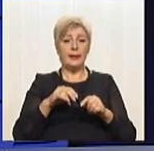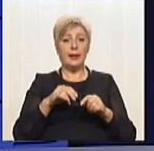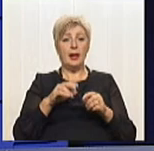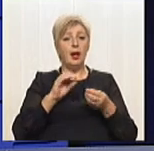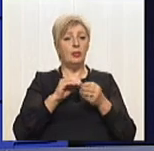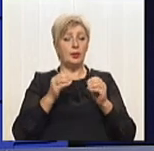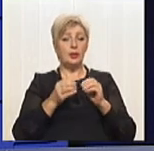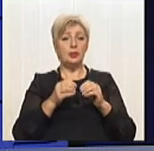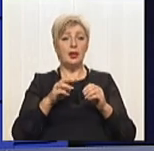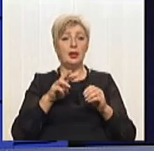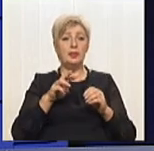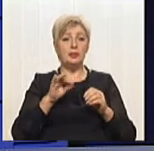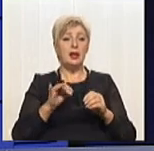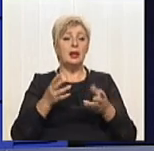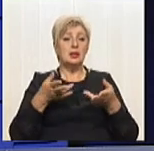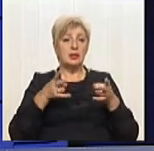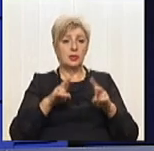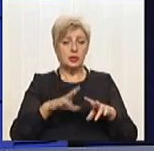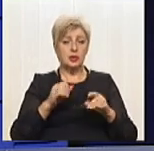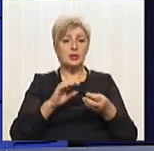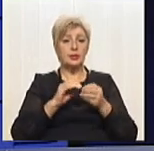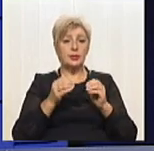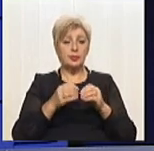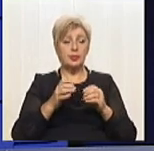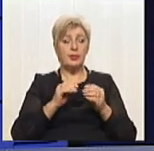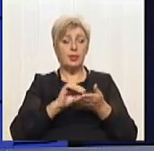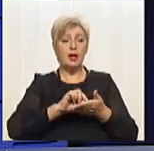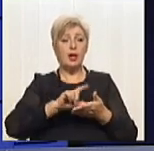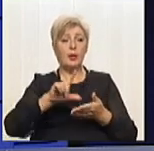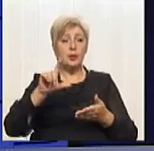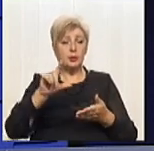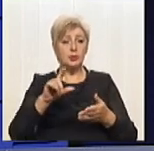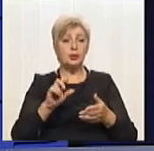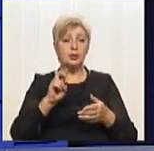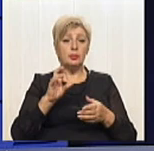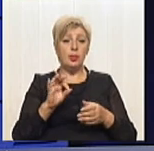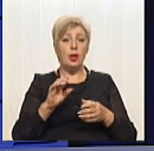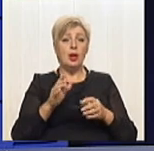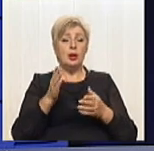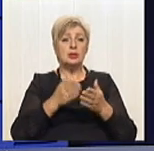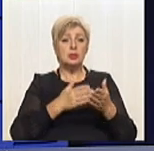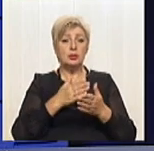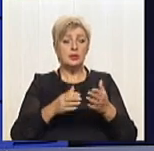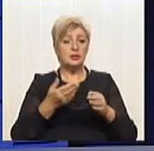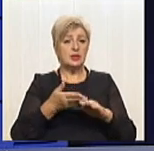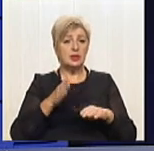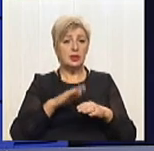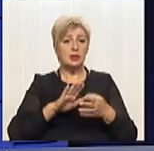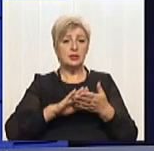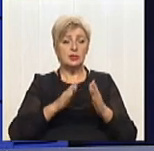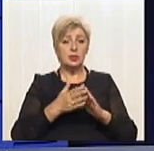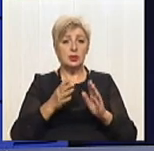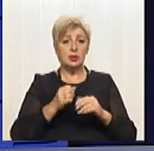проблеми залишаються, проблеми, на жаль, більше того, накопичуються, бо зовсім складна ситуація з економікою